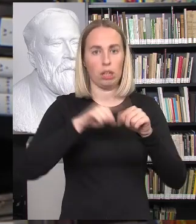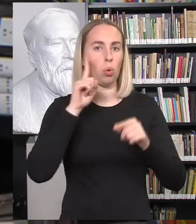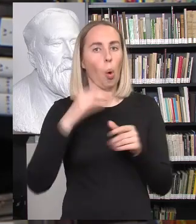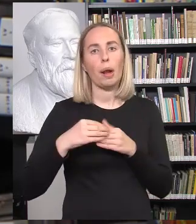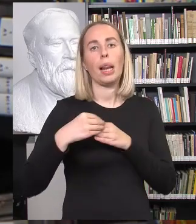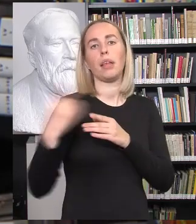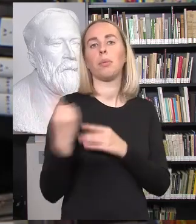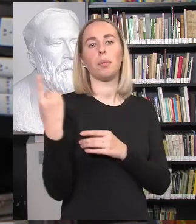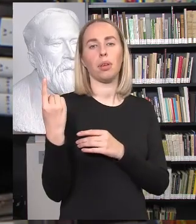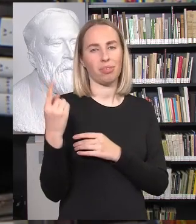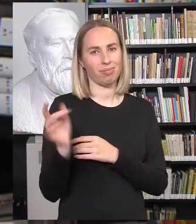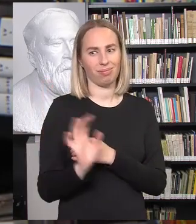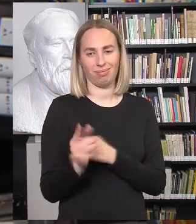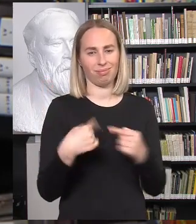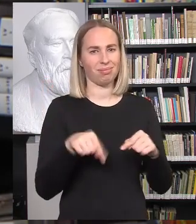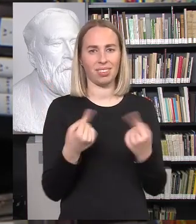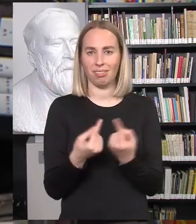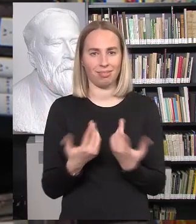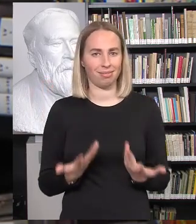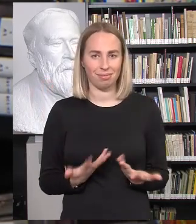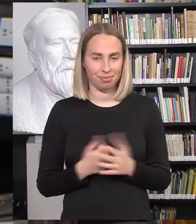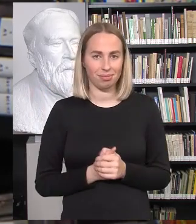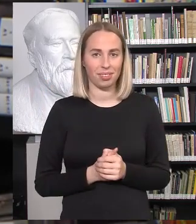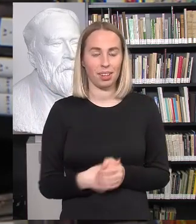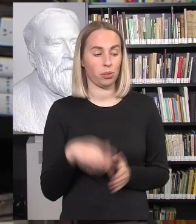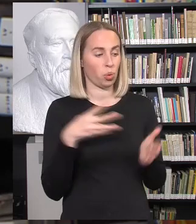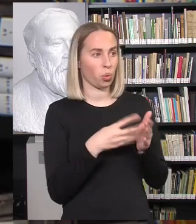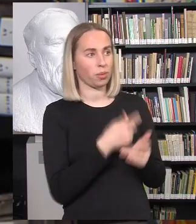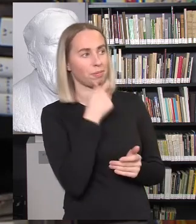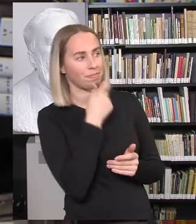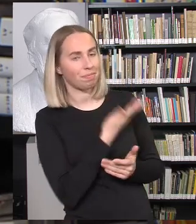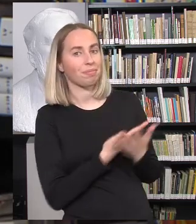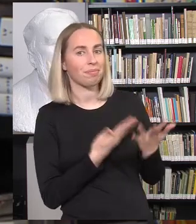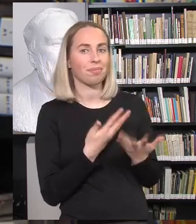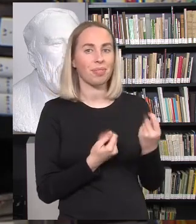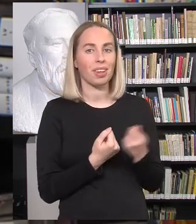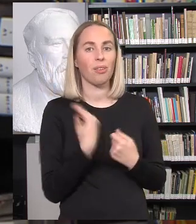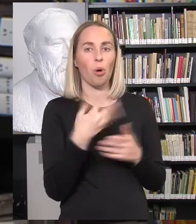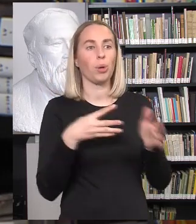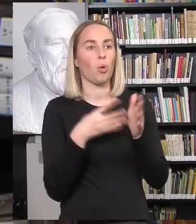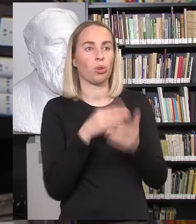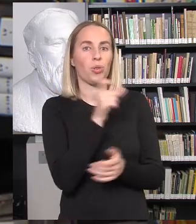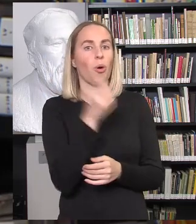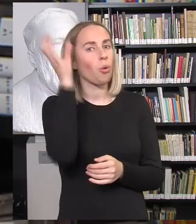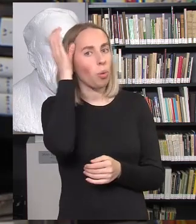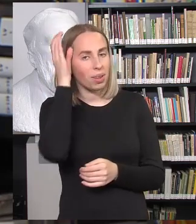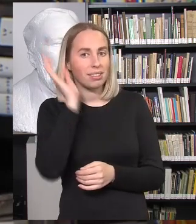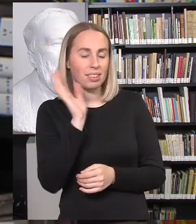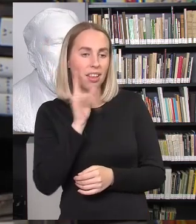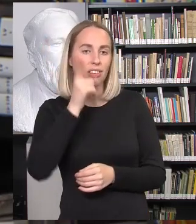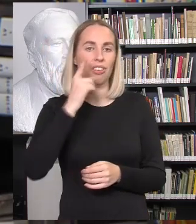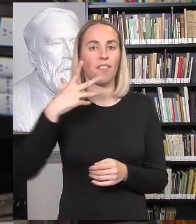Tai dabar aš taip nevalingai žiūriu kontrolierę, bet žinoma, kad čia nėra vien tik tais kontrolierės kompetencija. Tai yra